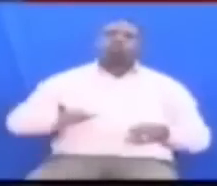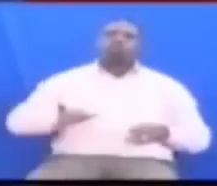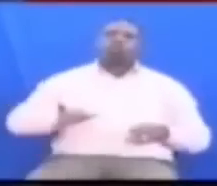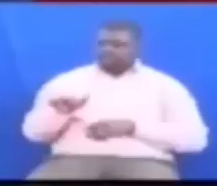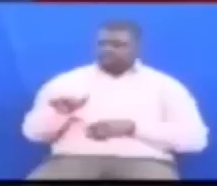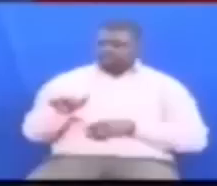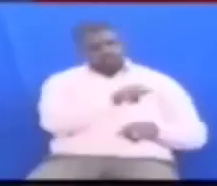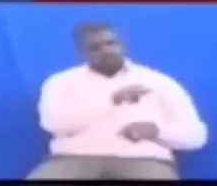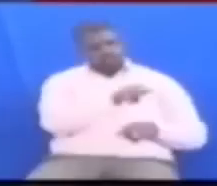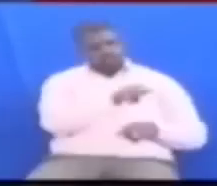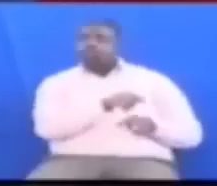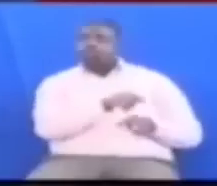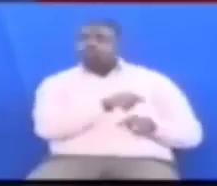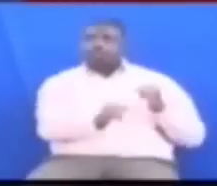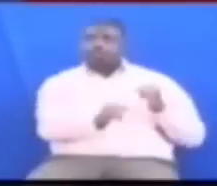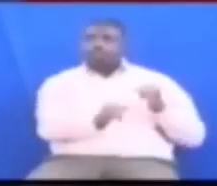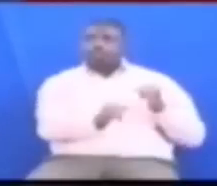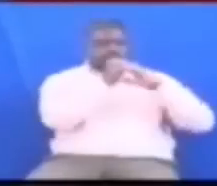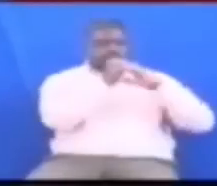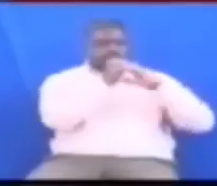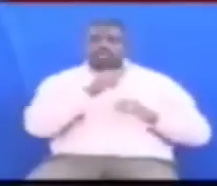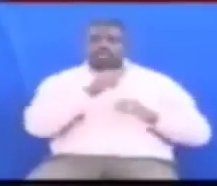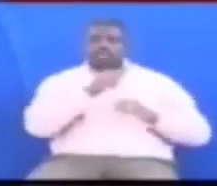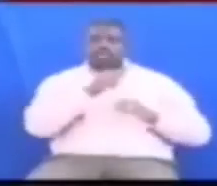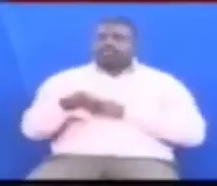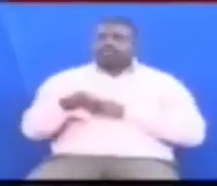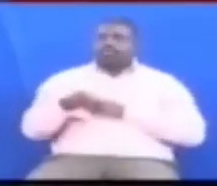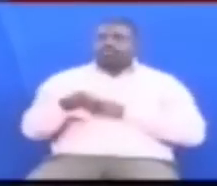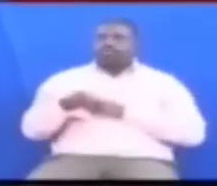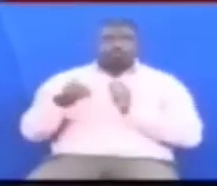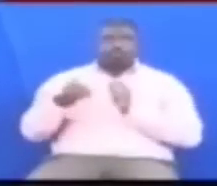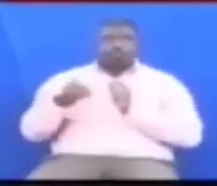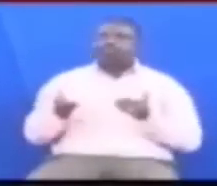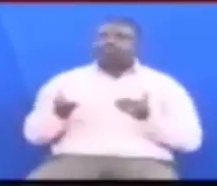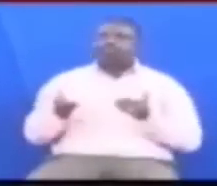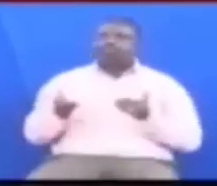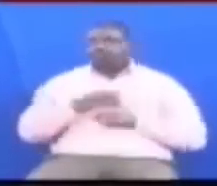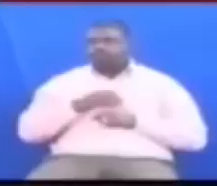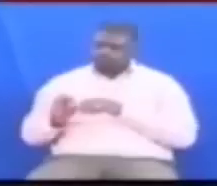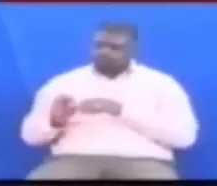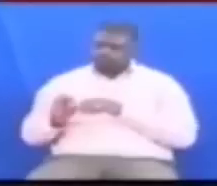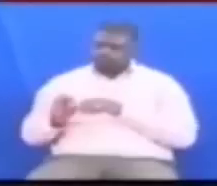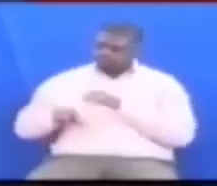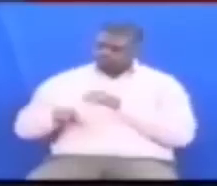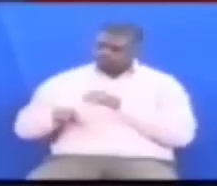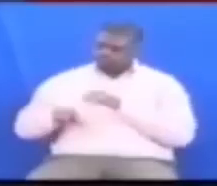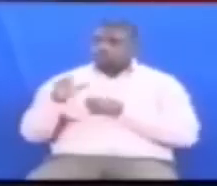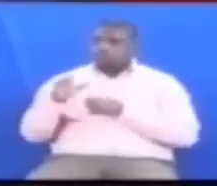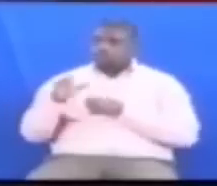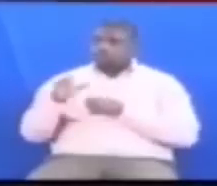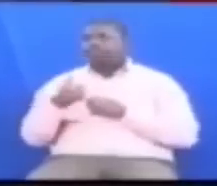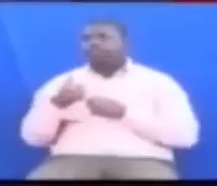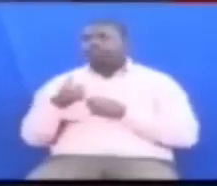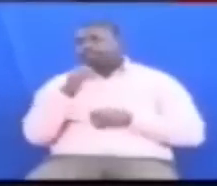Tunaminya demokwasia nani ya nchi yetu Lakijambo nigile kwa hizi chaguzi mwesho mwekiti Sisi tumeshiki chaguzi zotu za maudio chama chanichi kafu